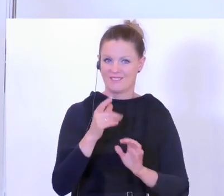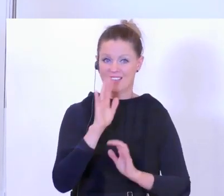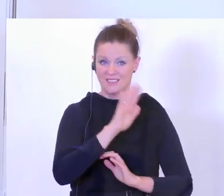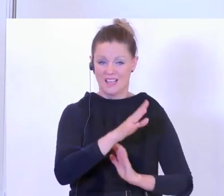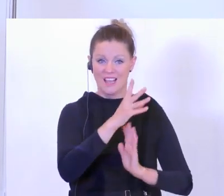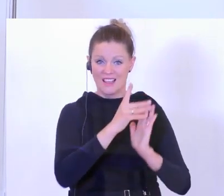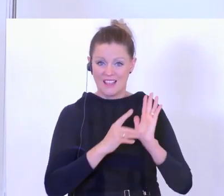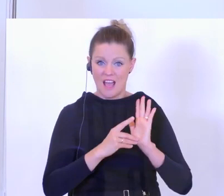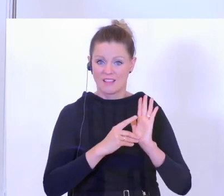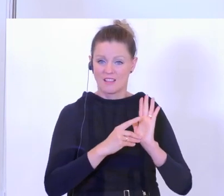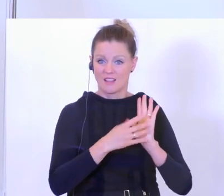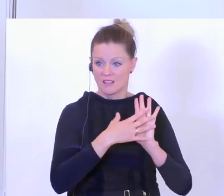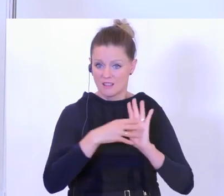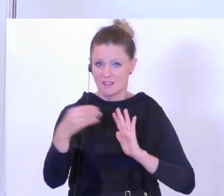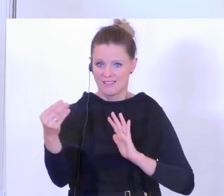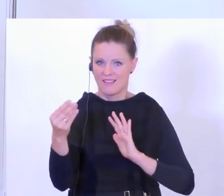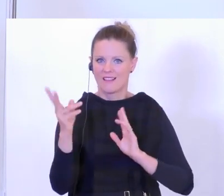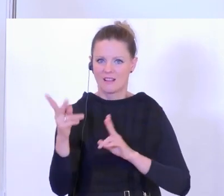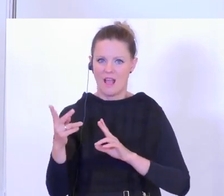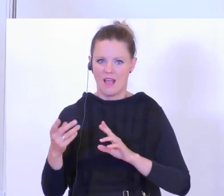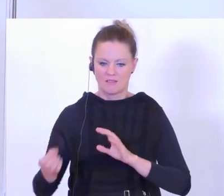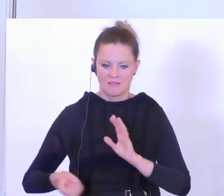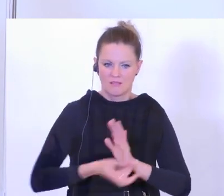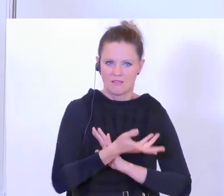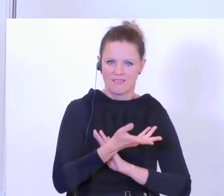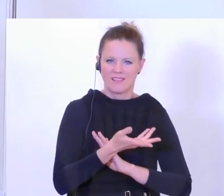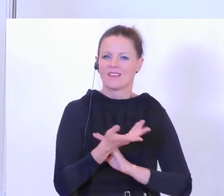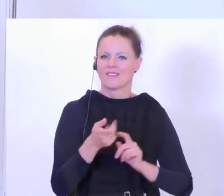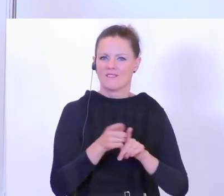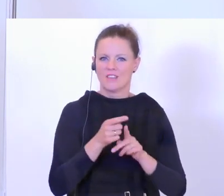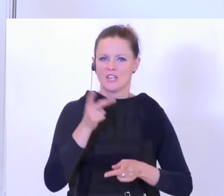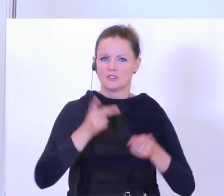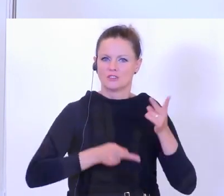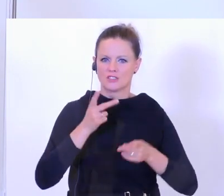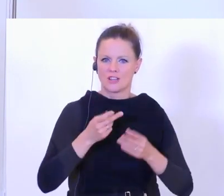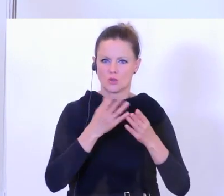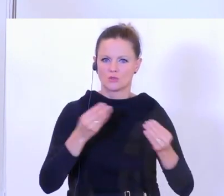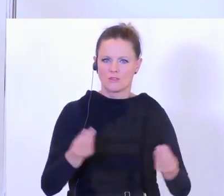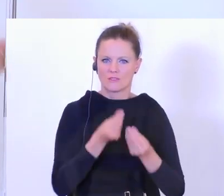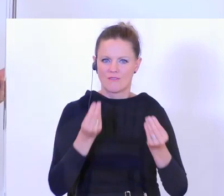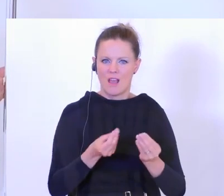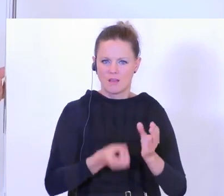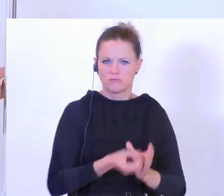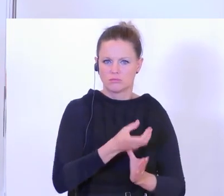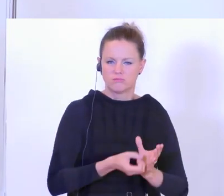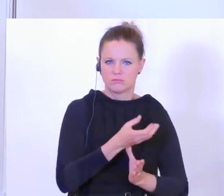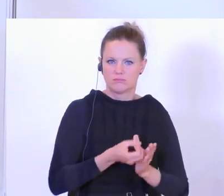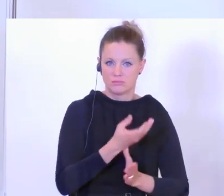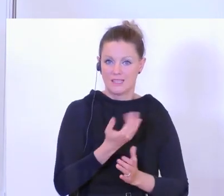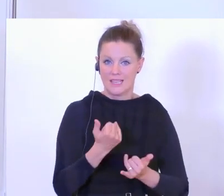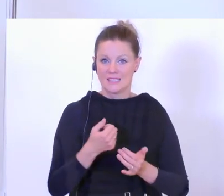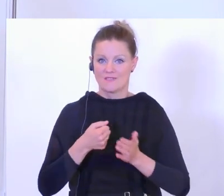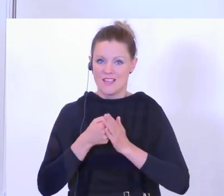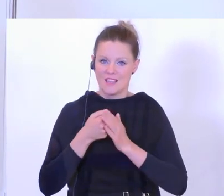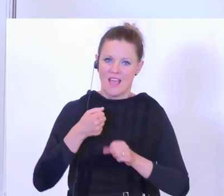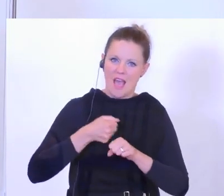Umständen Schadsoftware auf Geräten zu etablieren. Die Erpressungs-Mails, die ganz stark plötzlich da waren vor dem Coronavirus, jetzt